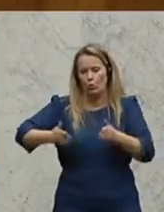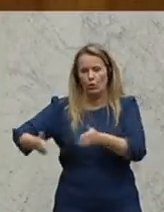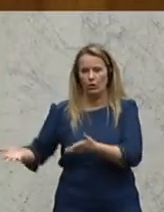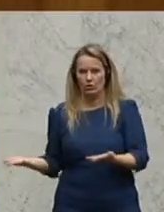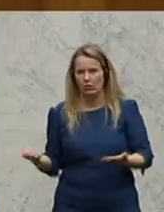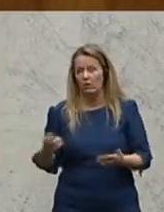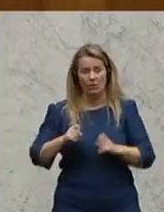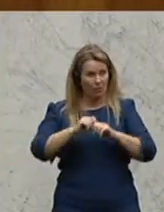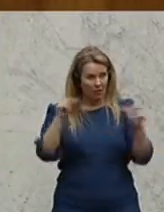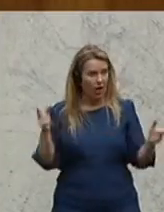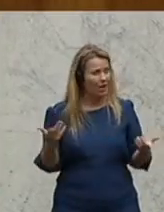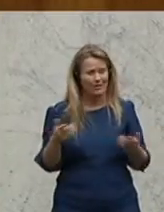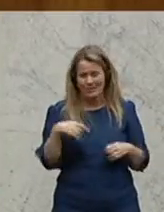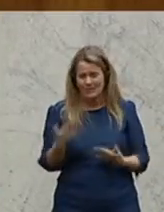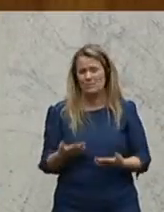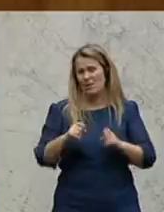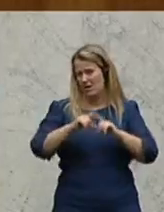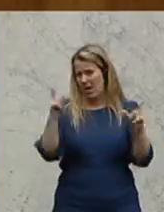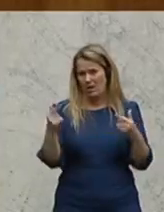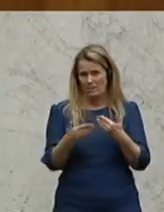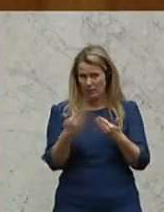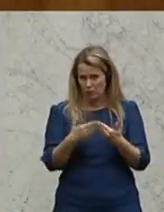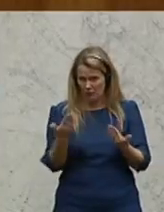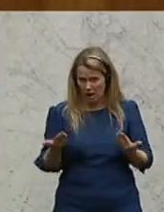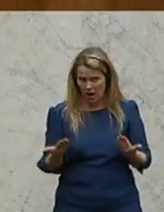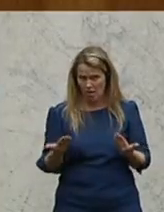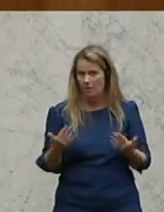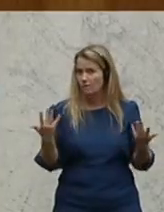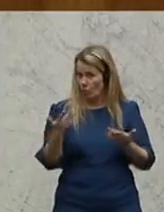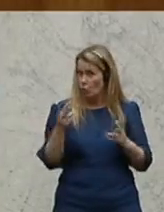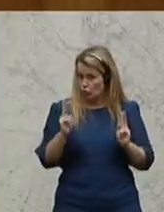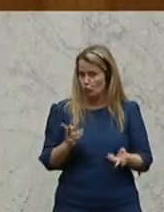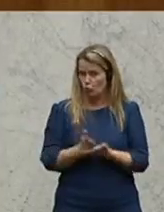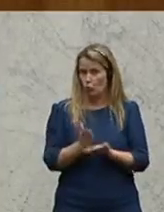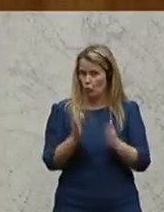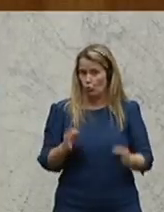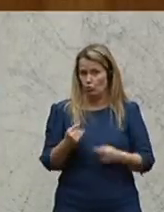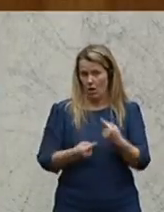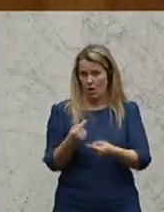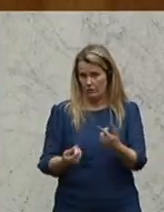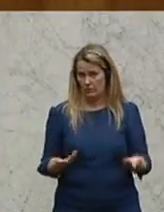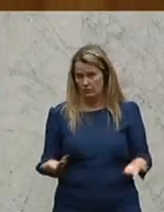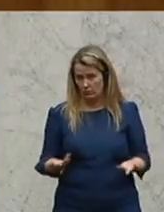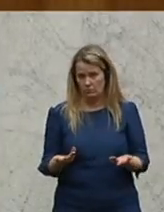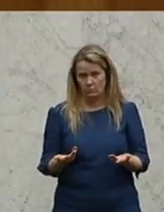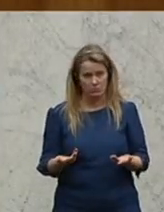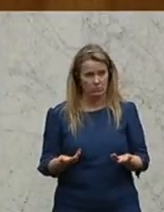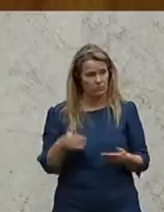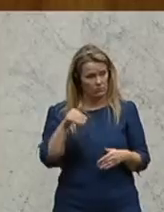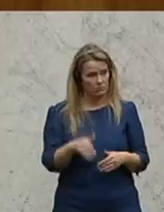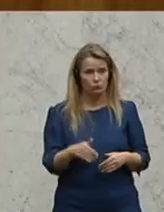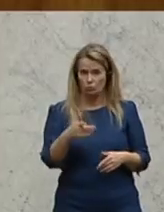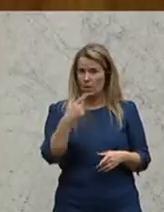ein ganz klares Beispiel, wo es funktioniert hat. Und da muss ich ja direkt